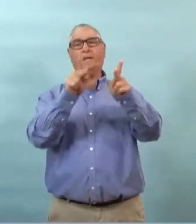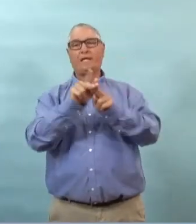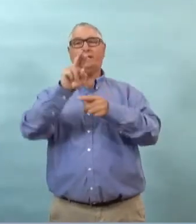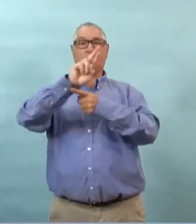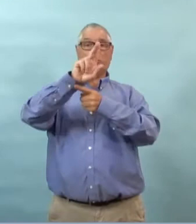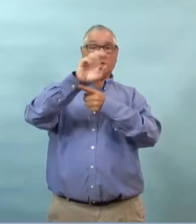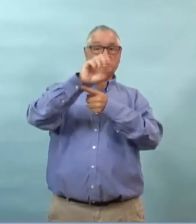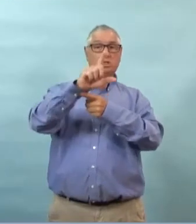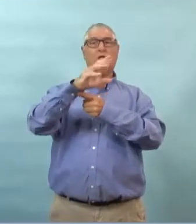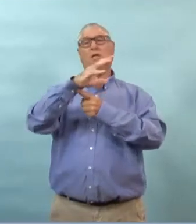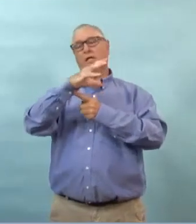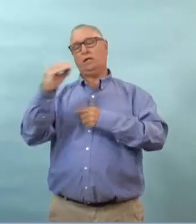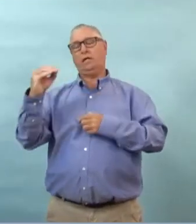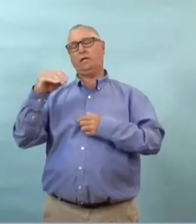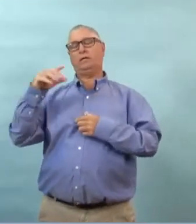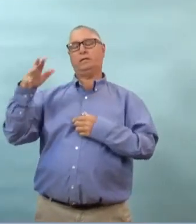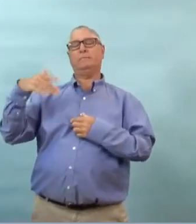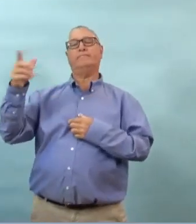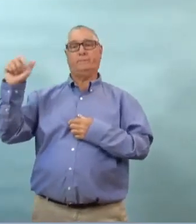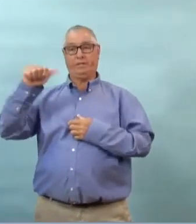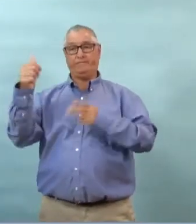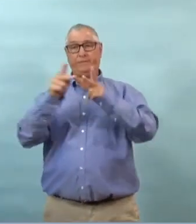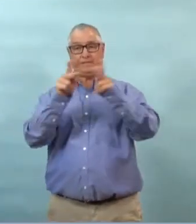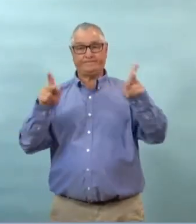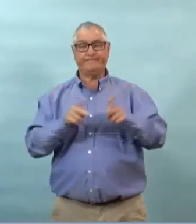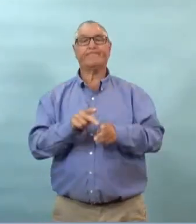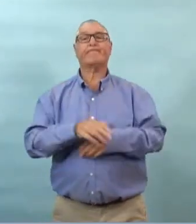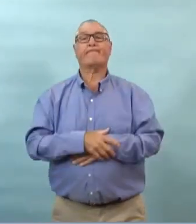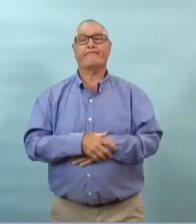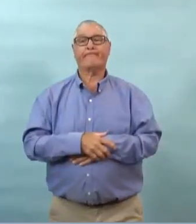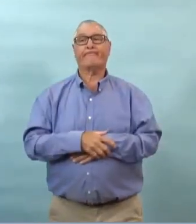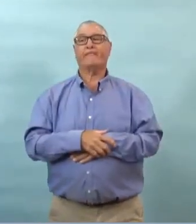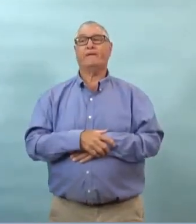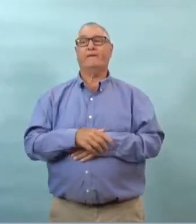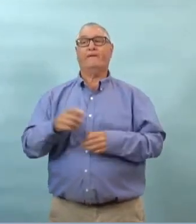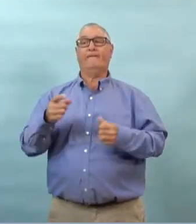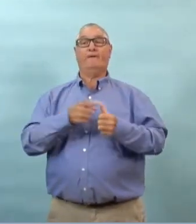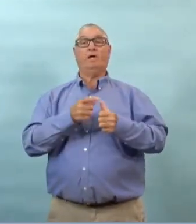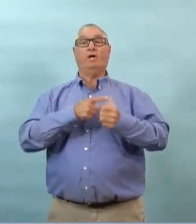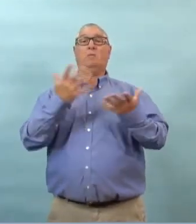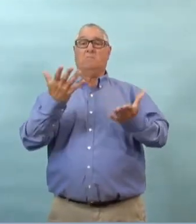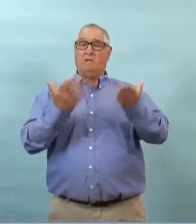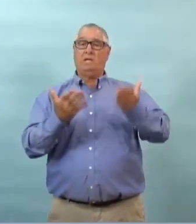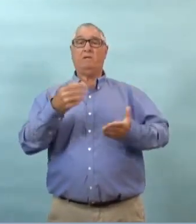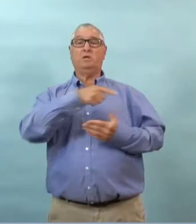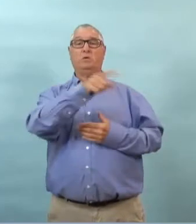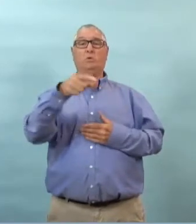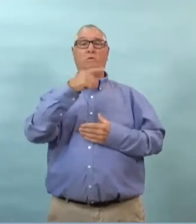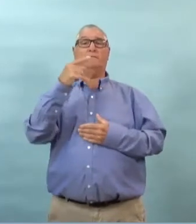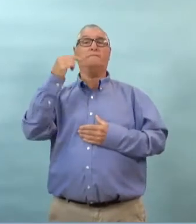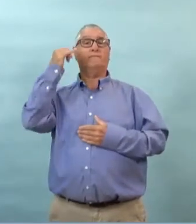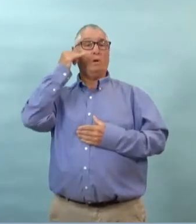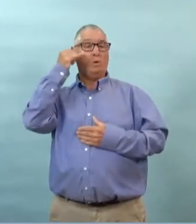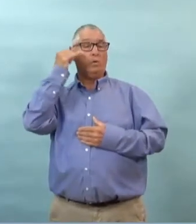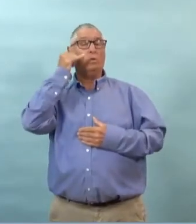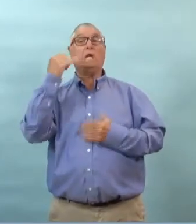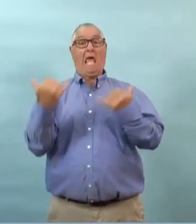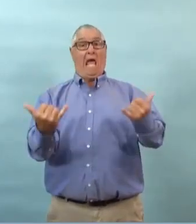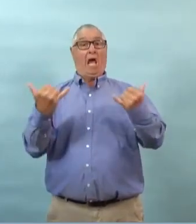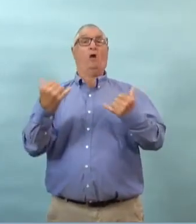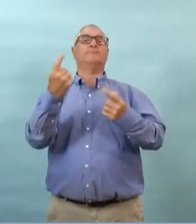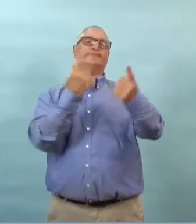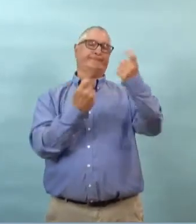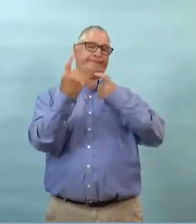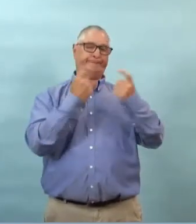ce je vais donc maintenant terminer et maintenant offrir le micro pour les questions je crois que nous allons commencer aujourd'hui avec les